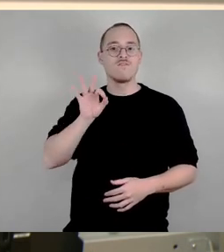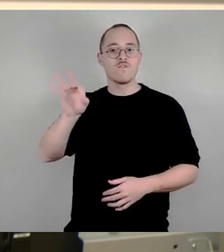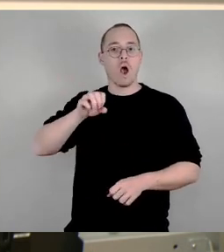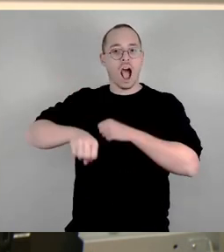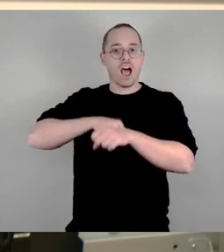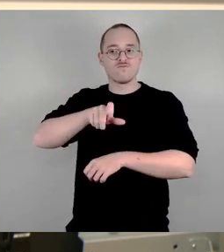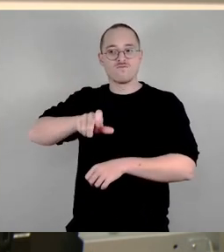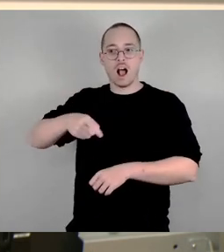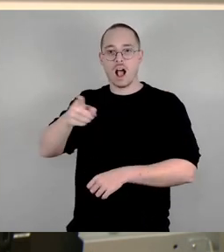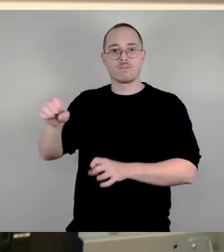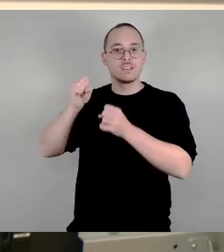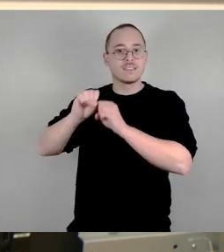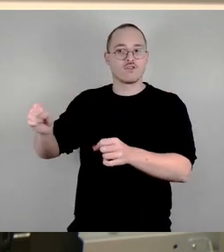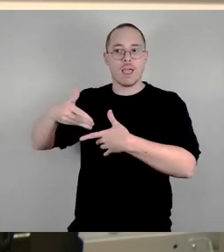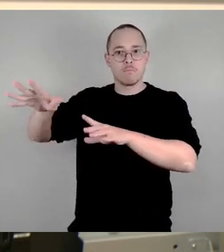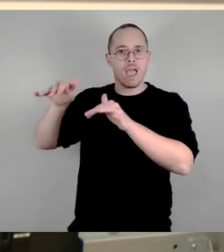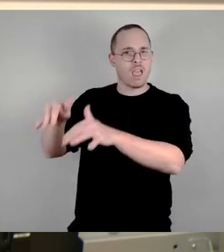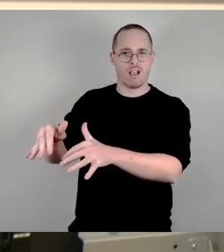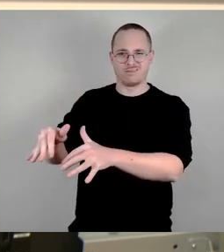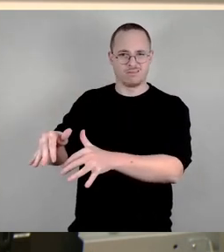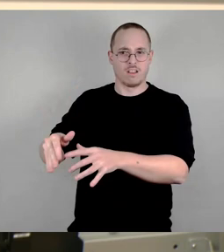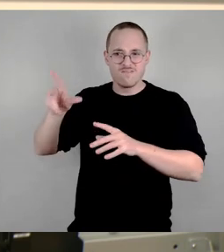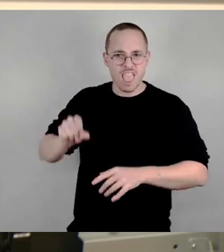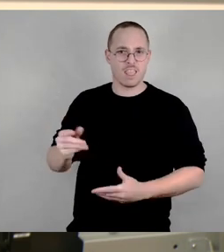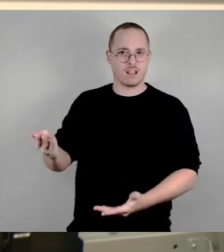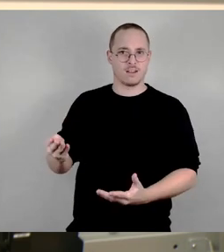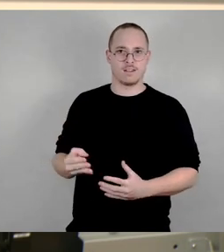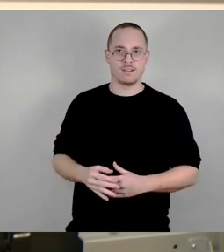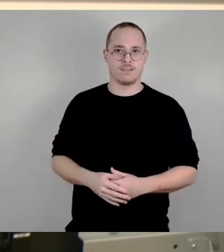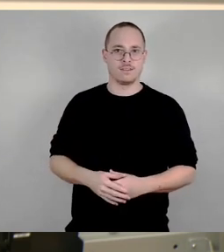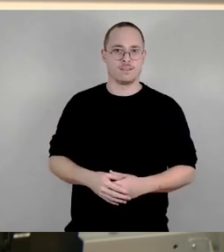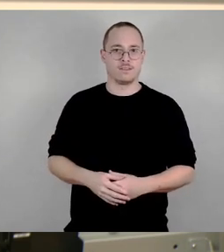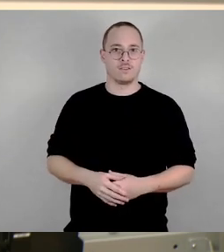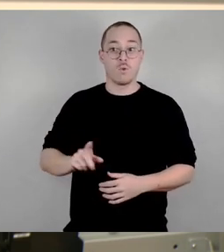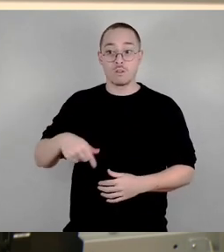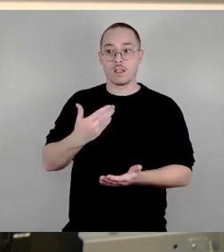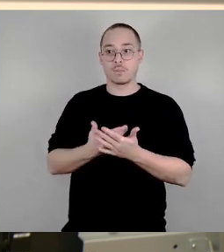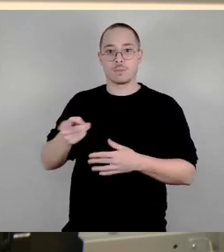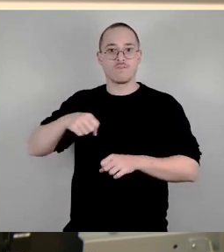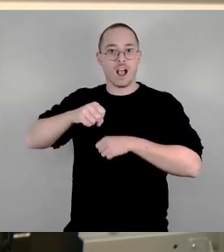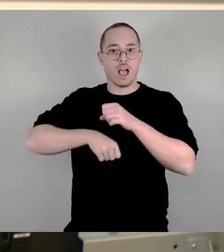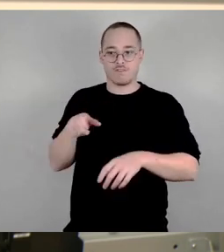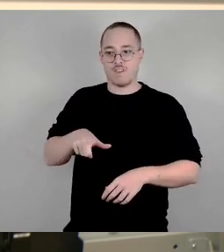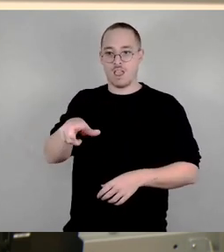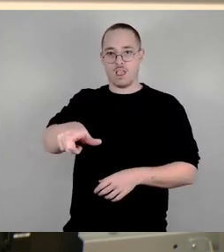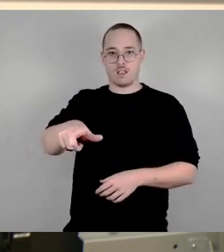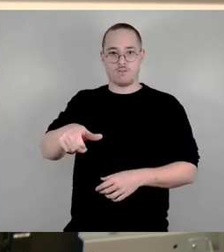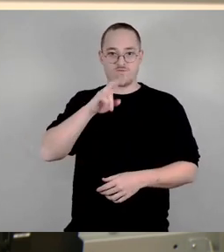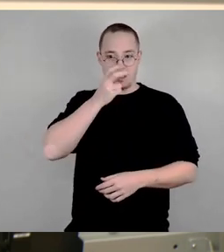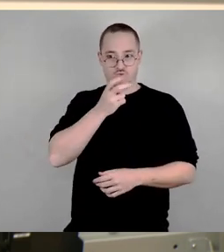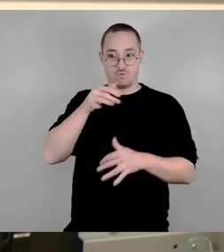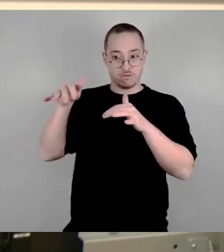weiterhin ist der Punkt gegeben, was passiert denn, wenn die Radwege wieder weg sind auf der Brücke? Dann bleibt dieser ungeregelte